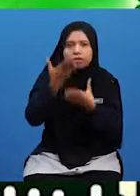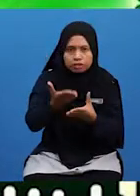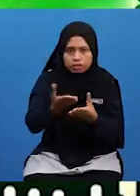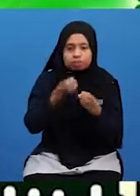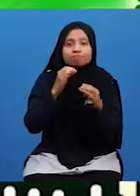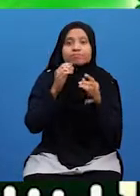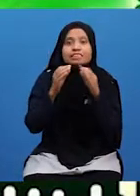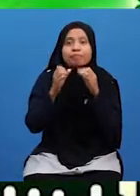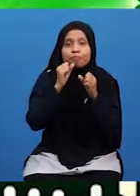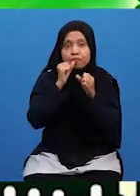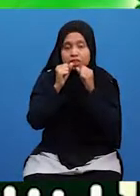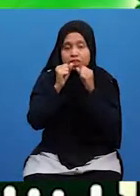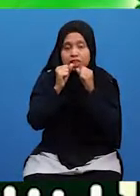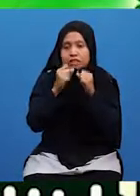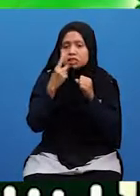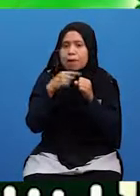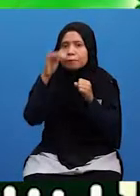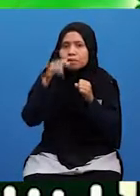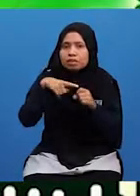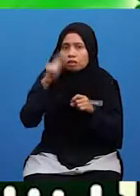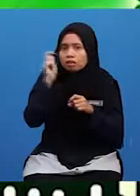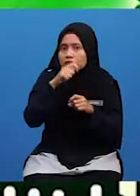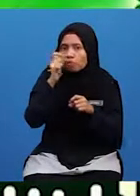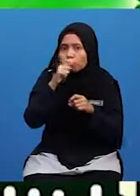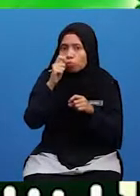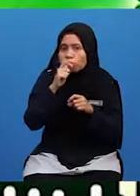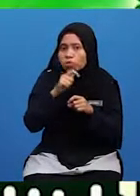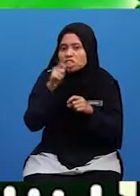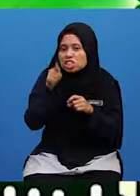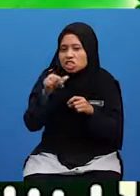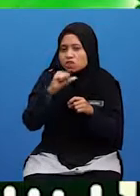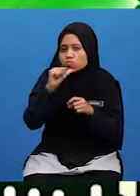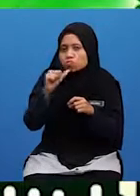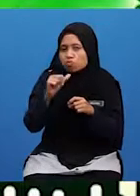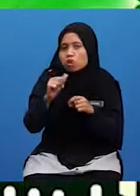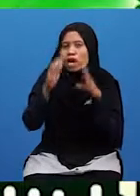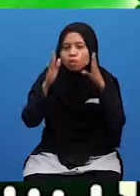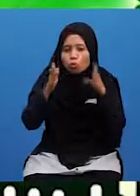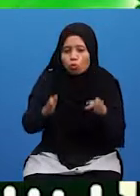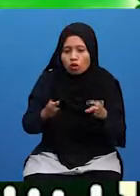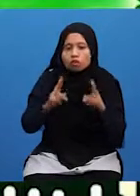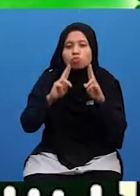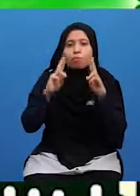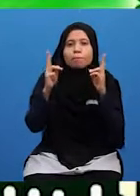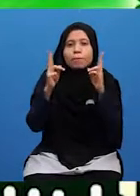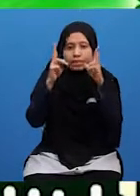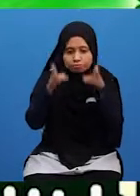Siapa Siapa Yang Berbohong Maka Bukanlah Dari Golongan Aku